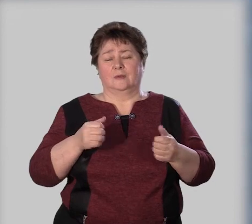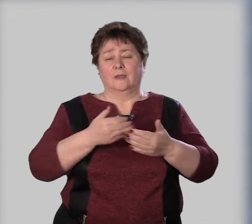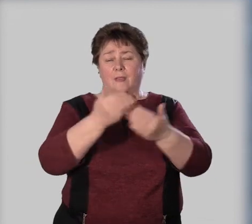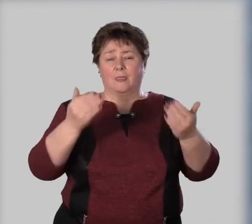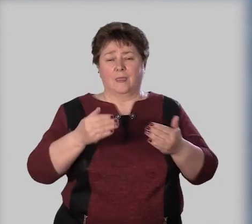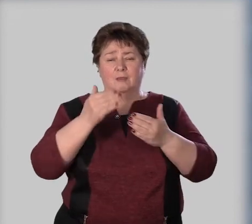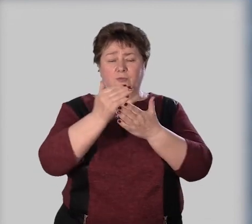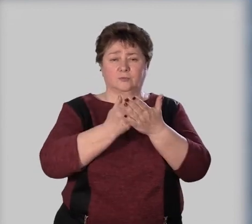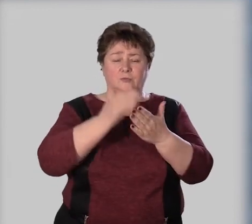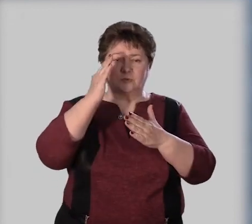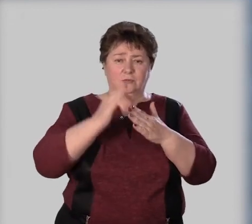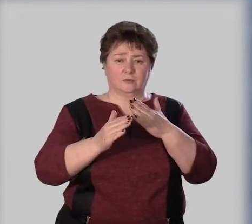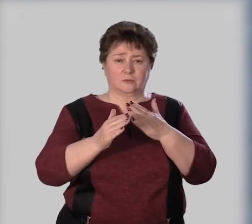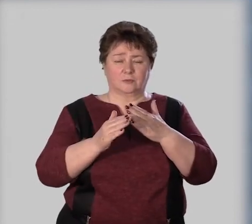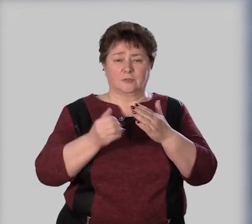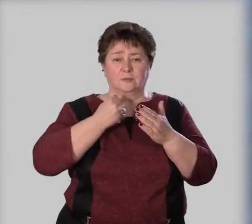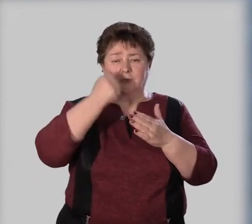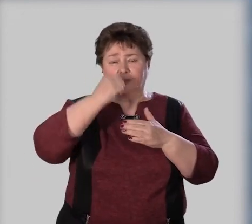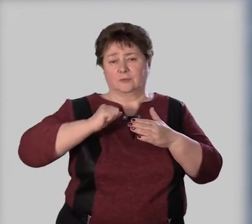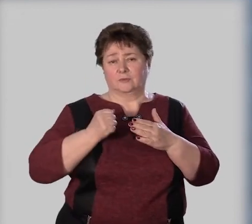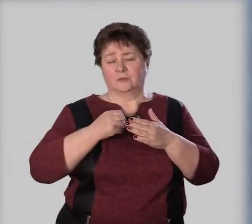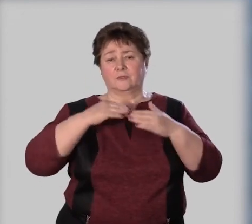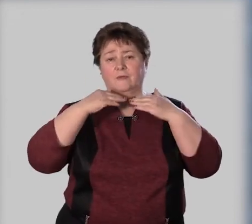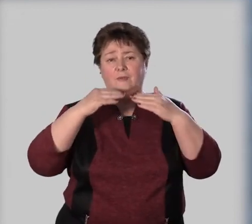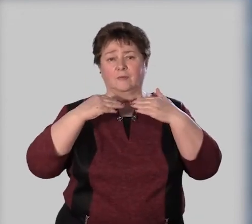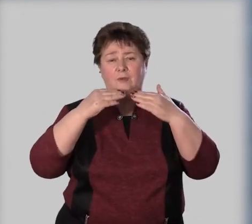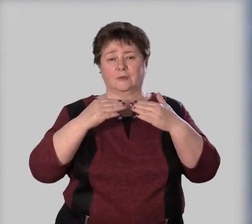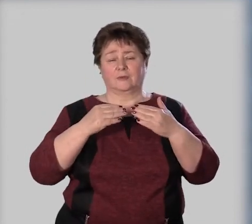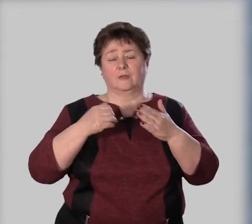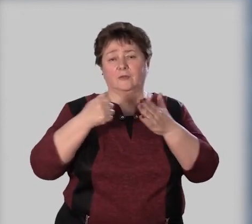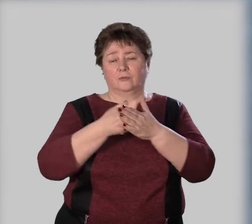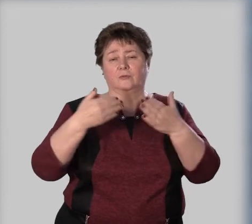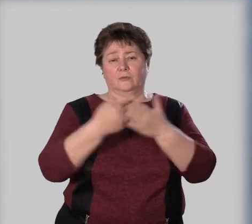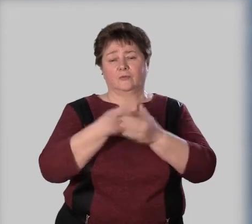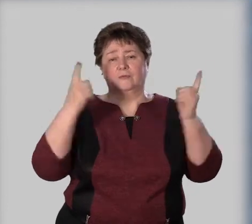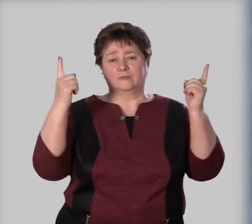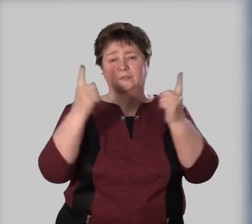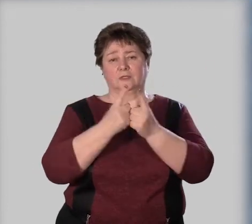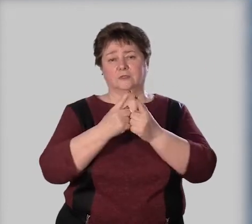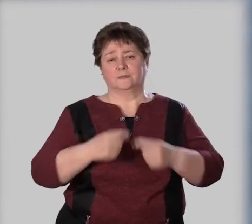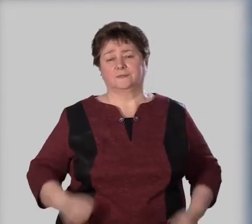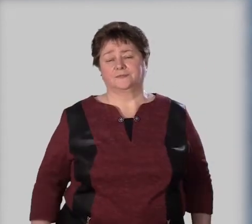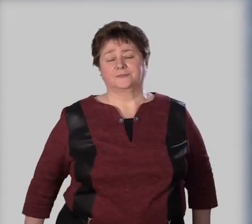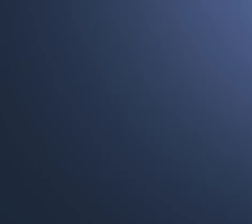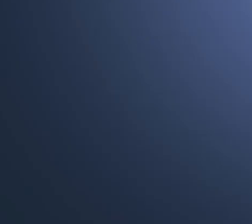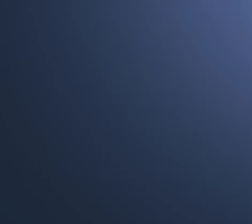Наш урок завершен Спасибо, друзья, за внимание До новых встреч!